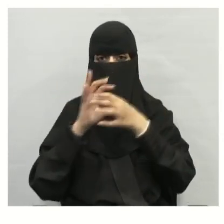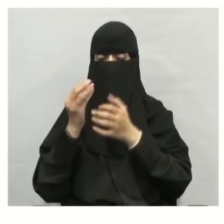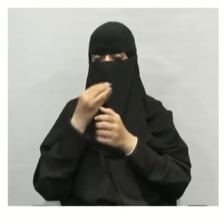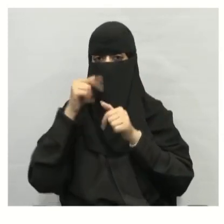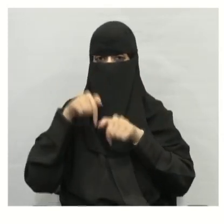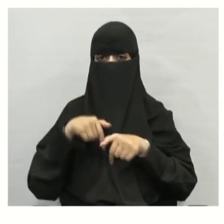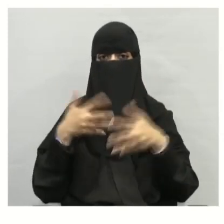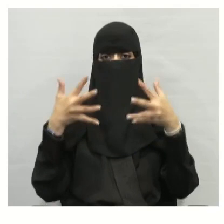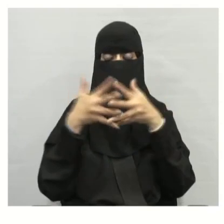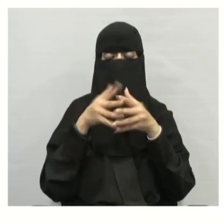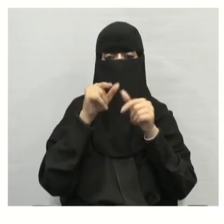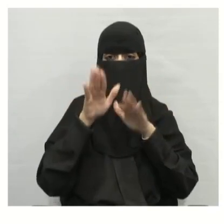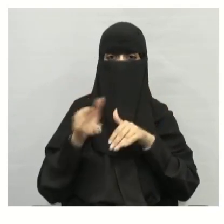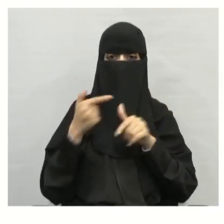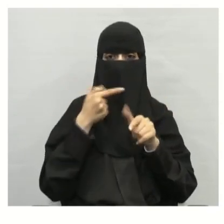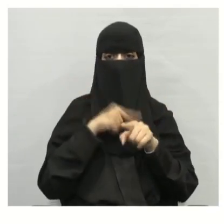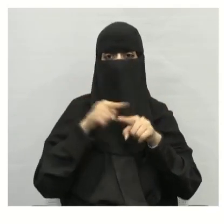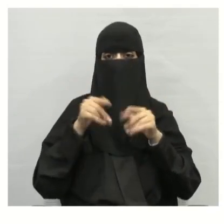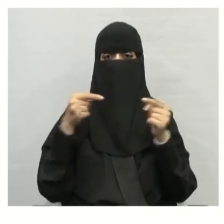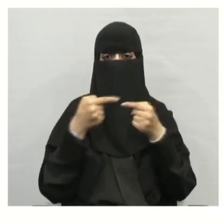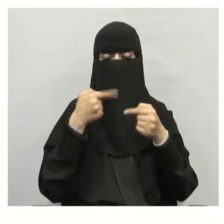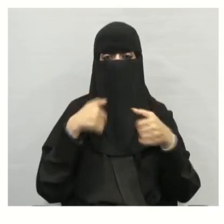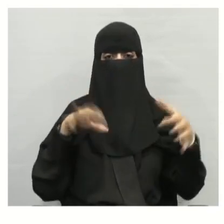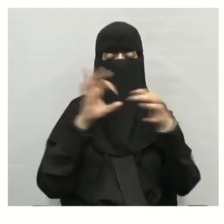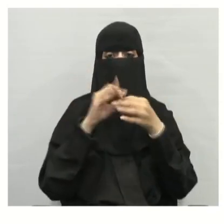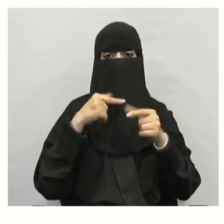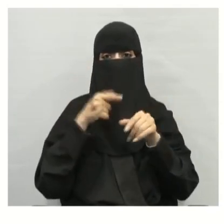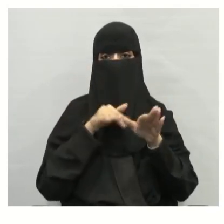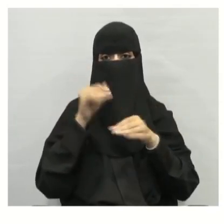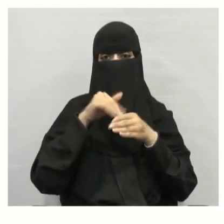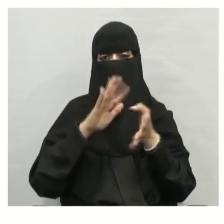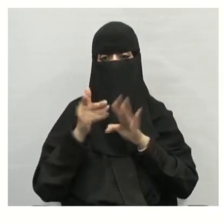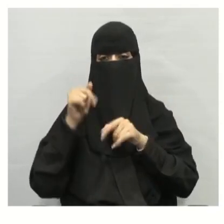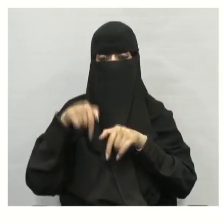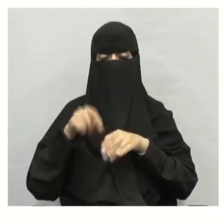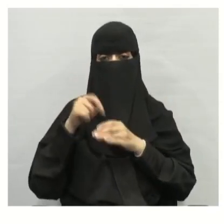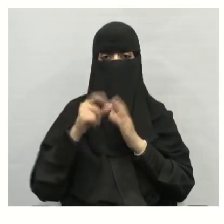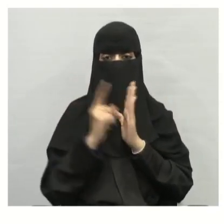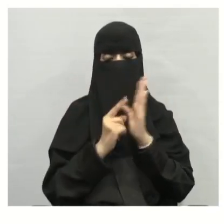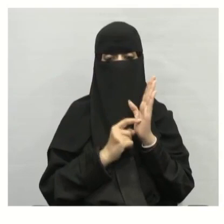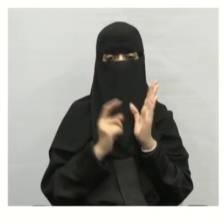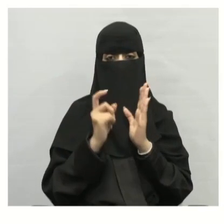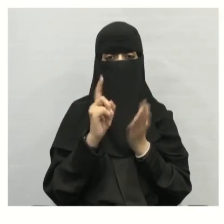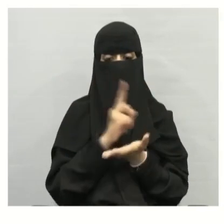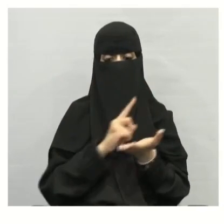المتداخلة التي تمثل جميع العلاقات الغذائية المحتملة في النظام البيئي